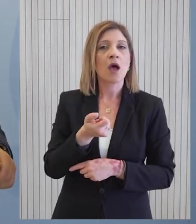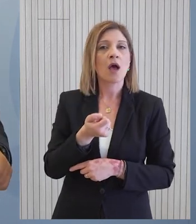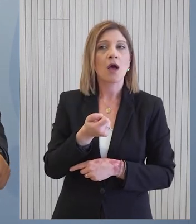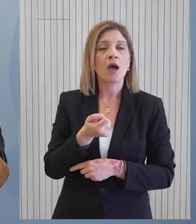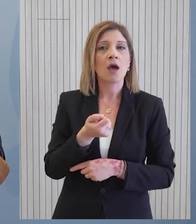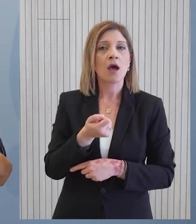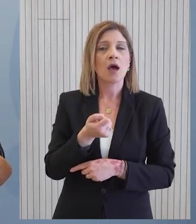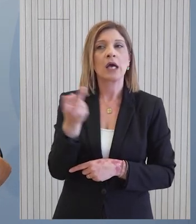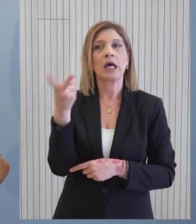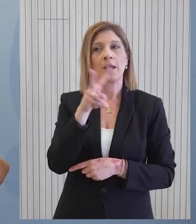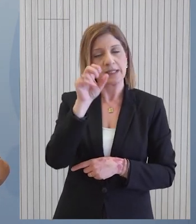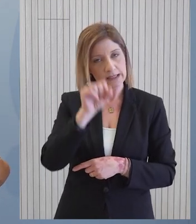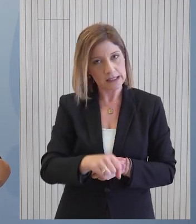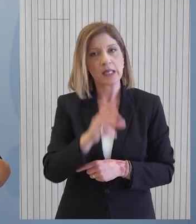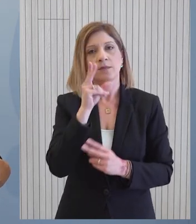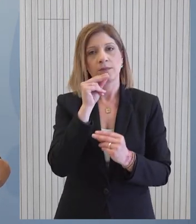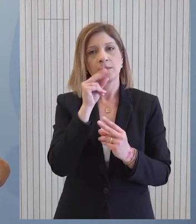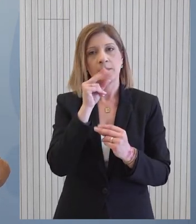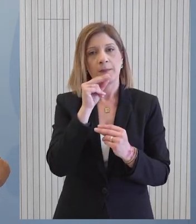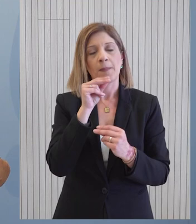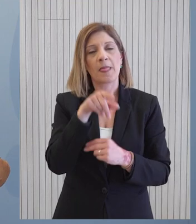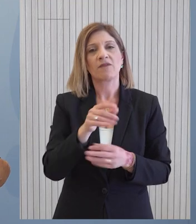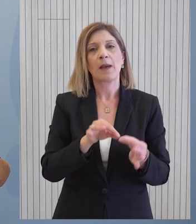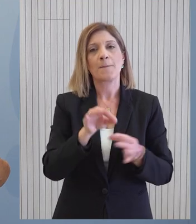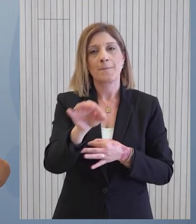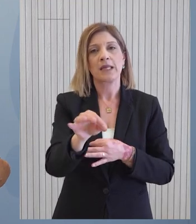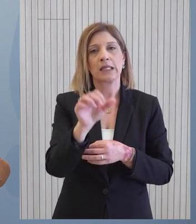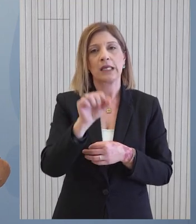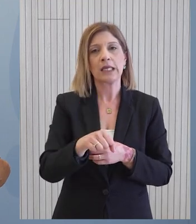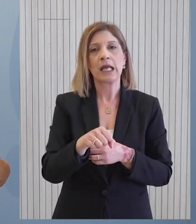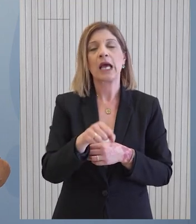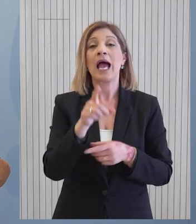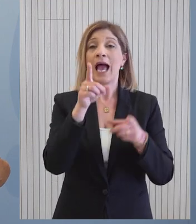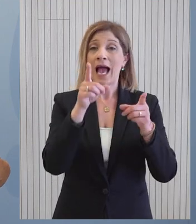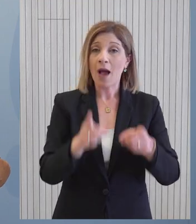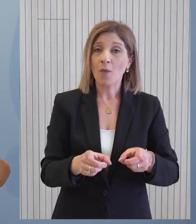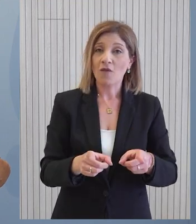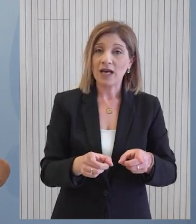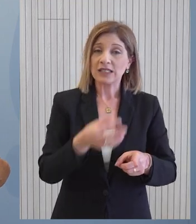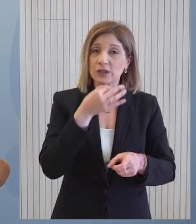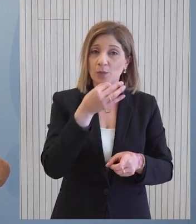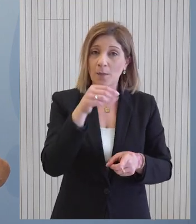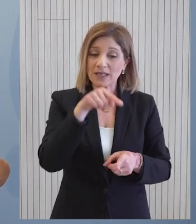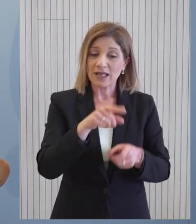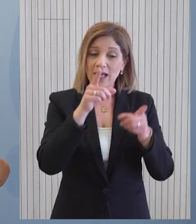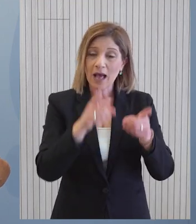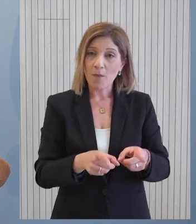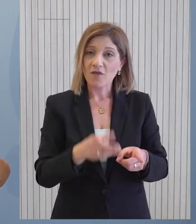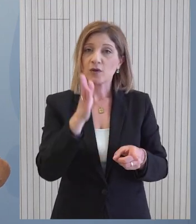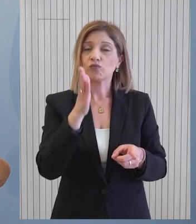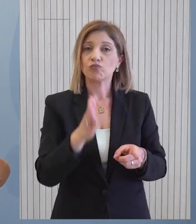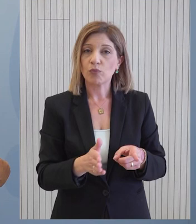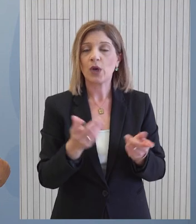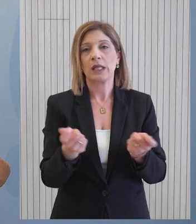Έχει συζητή γι' αυτό και μέτρα τα οποία μπορούν να επισπεύσουν την αποτελεσματική εφαρμογή του. Αυτές οι αποφάσεις οι οποίες σας έχω αναφέρει σήμερα είναι οι αποφάσεις οι οποίες μπορούν